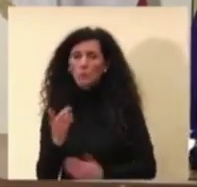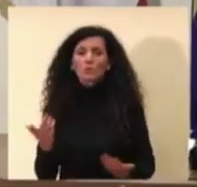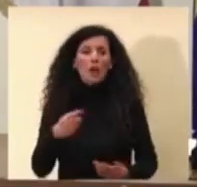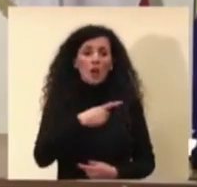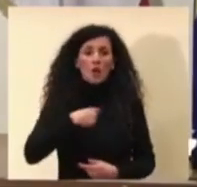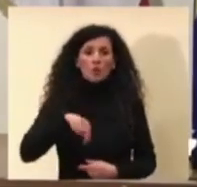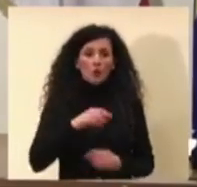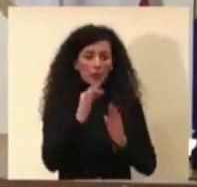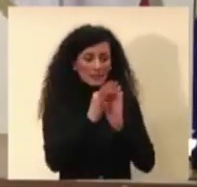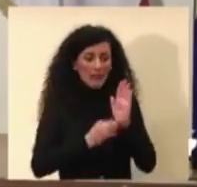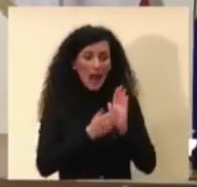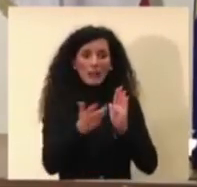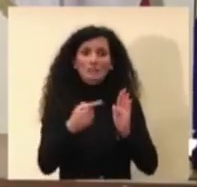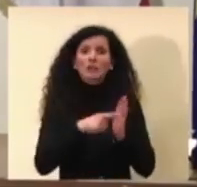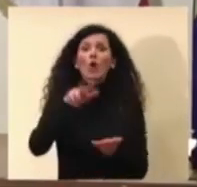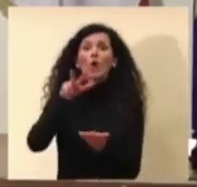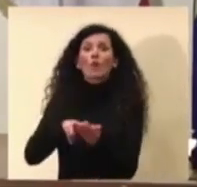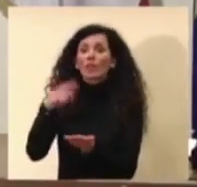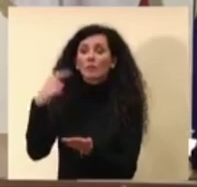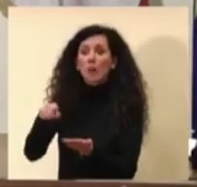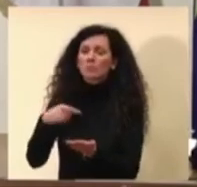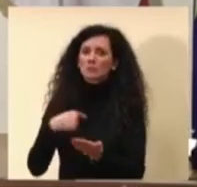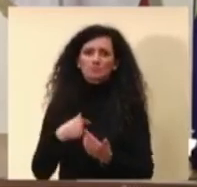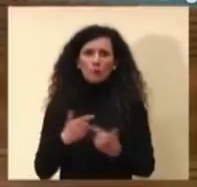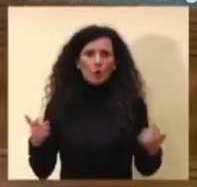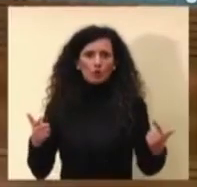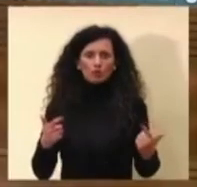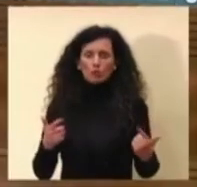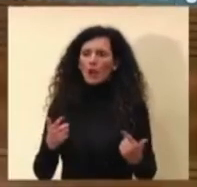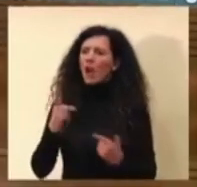confermare questo dato grazie